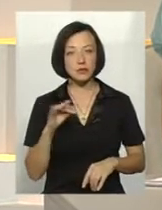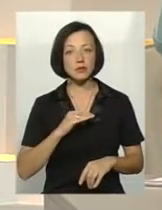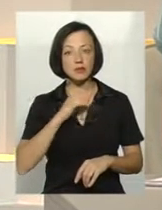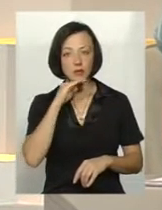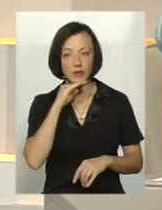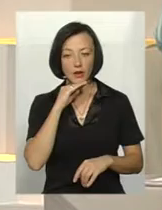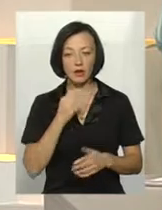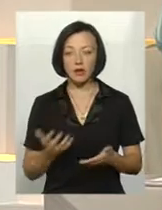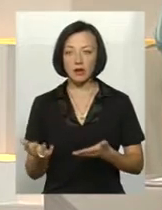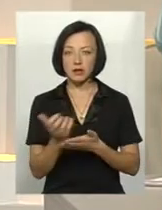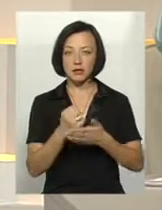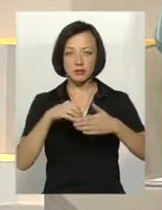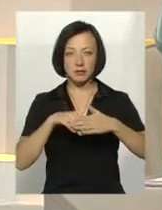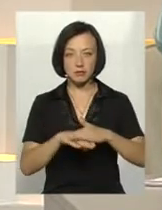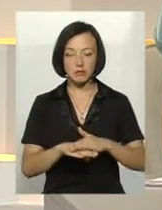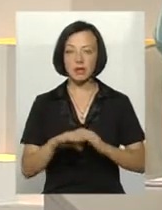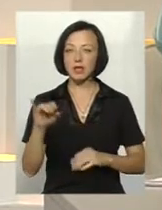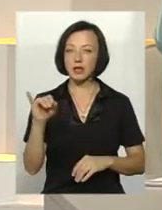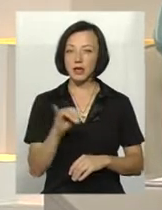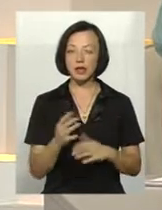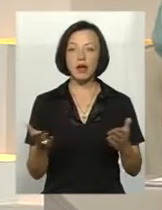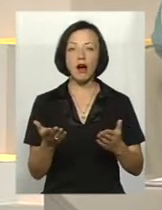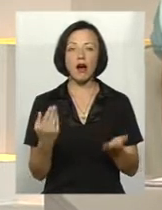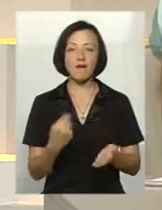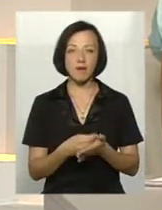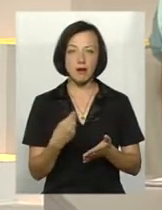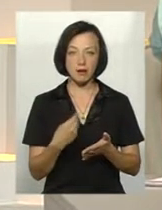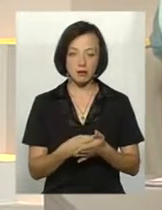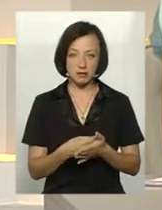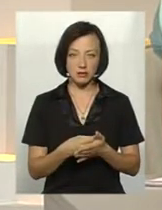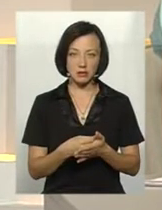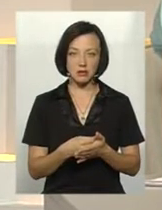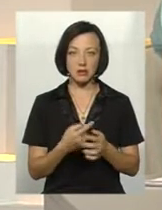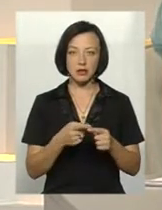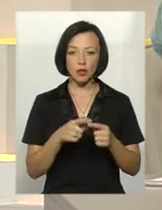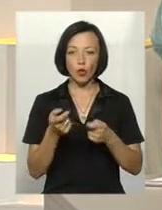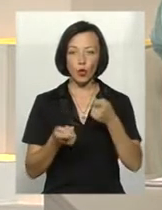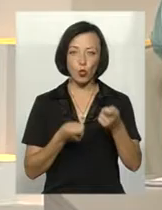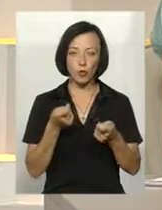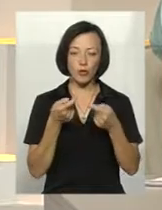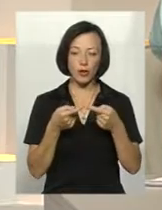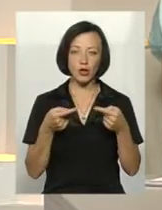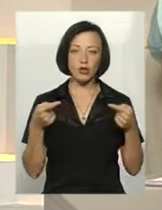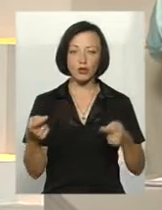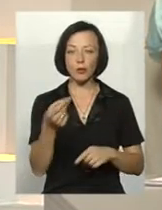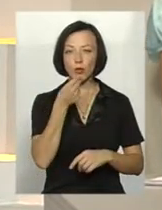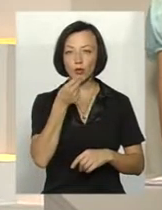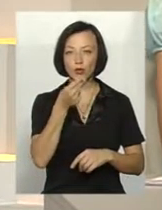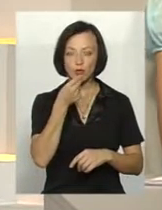збіжжя у засіках і яка вартість у тих круп і інших продуктів